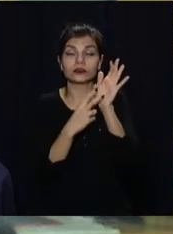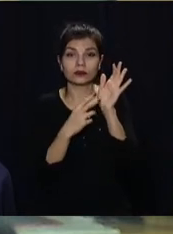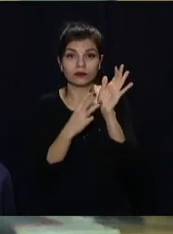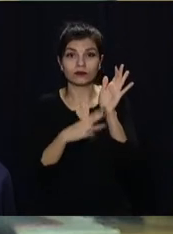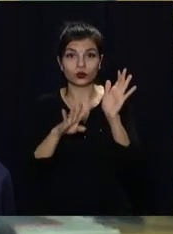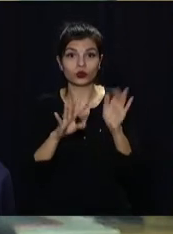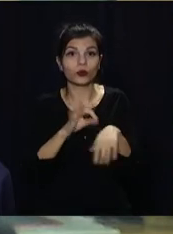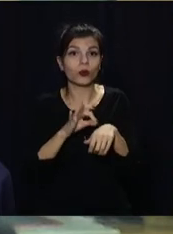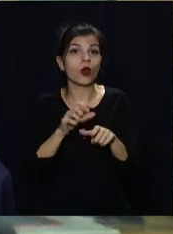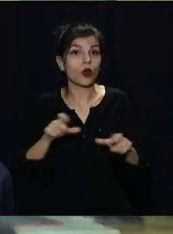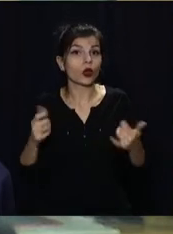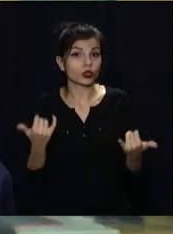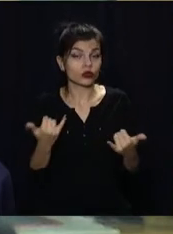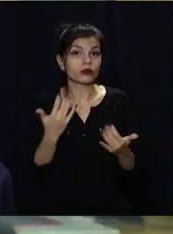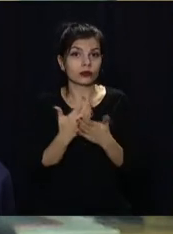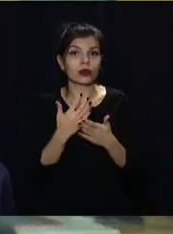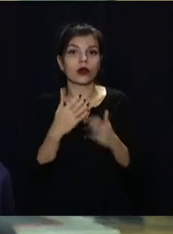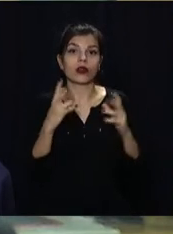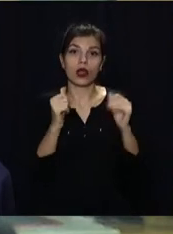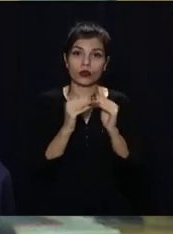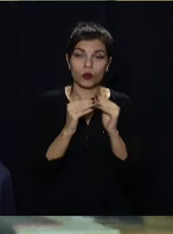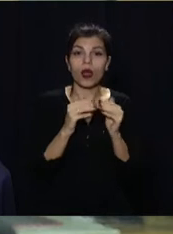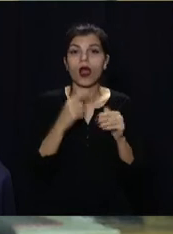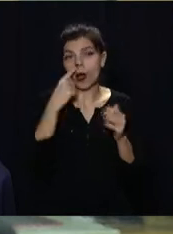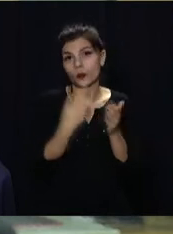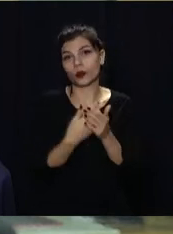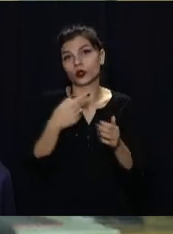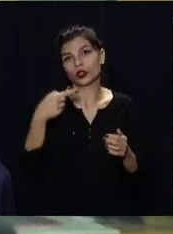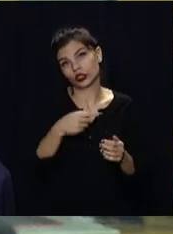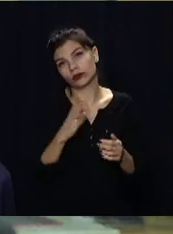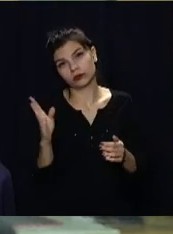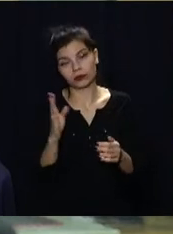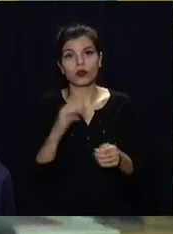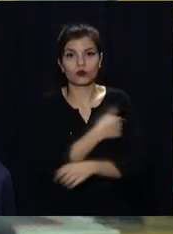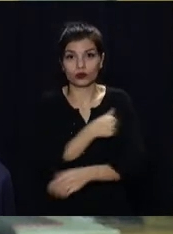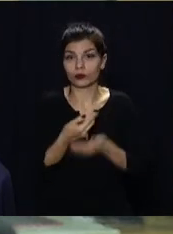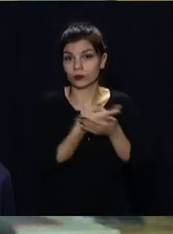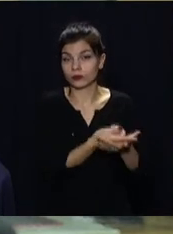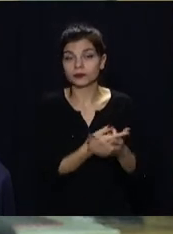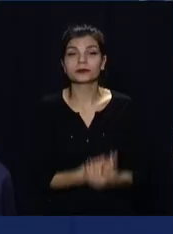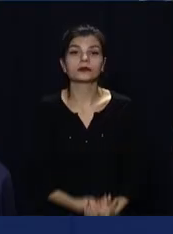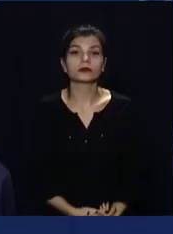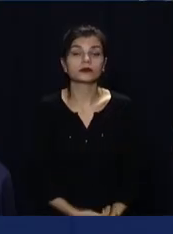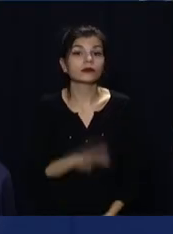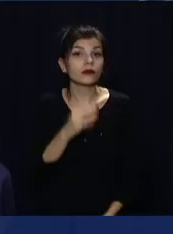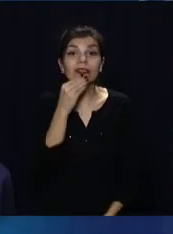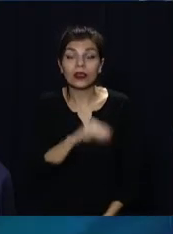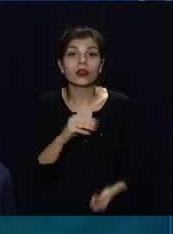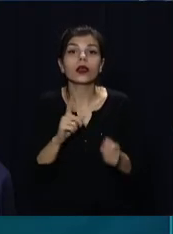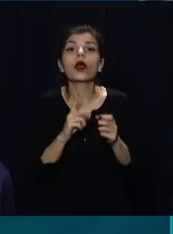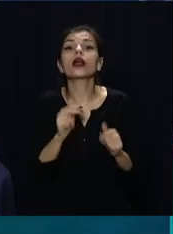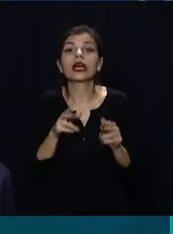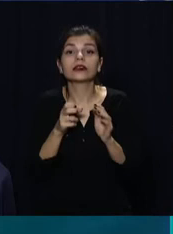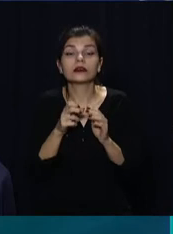7894 людини. Більші з них лікуються амбулаторно – понад півтисячі у стаціонарі. Найкращий